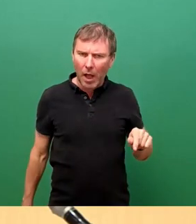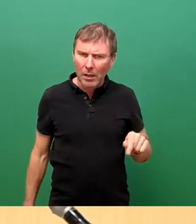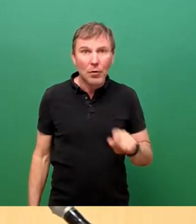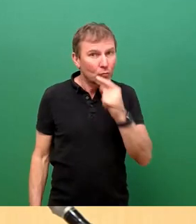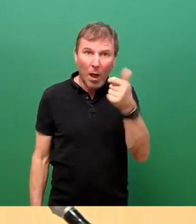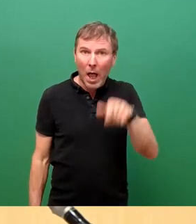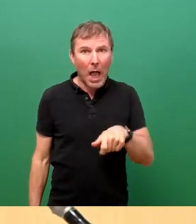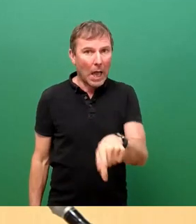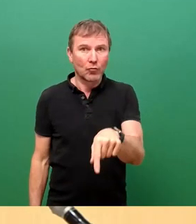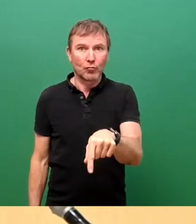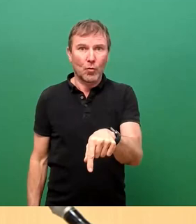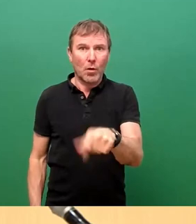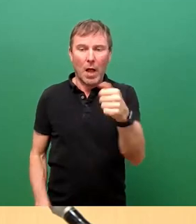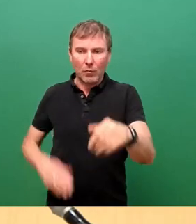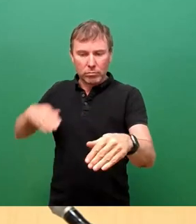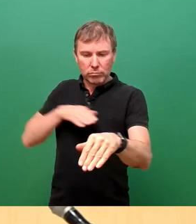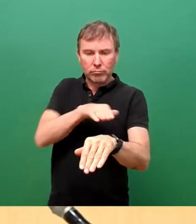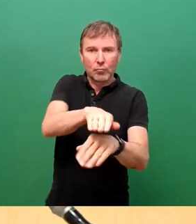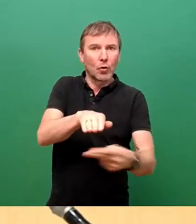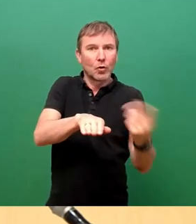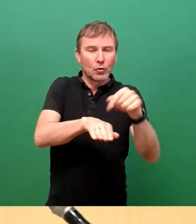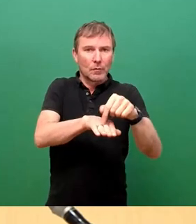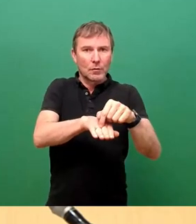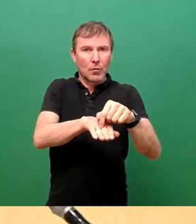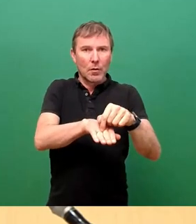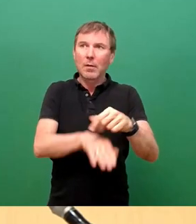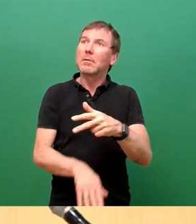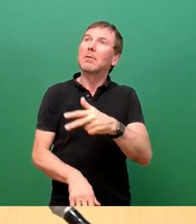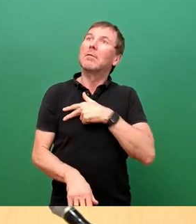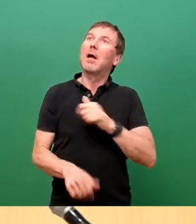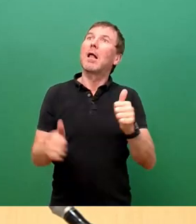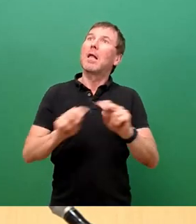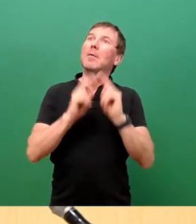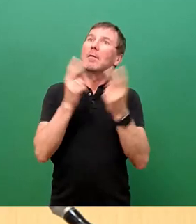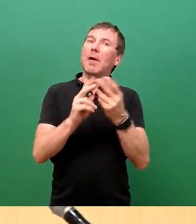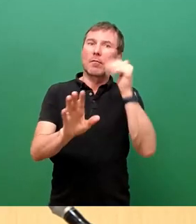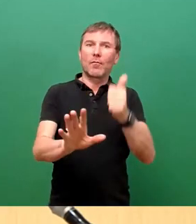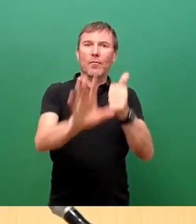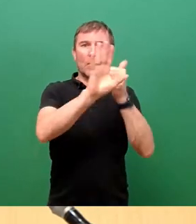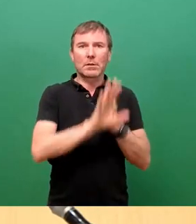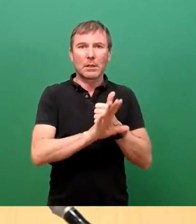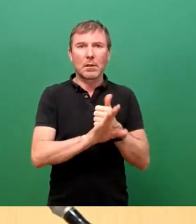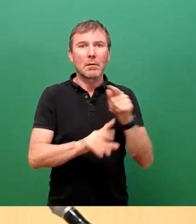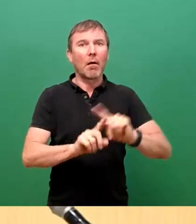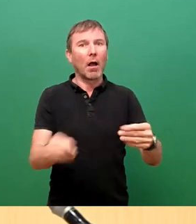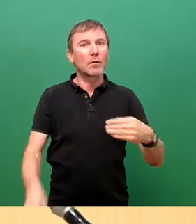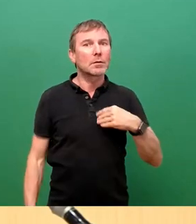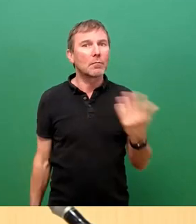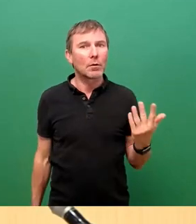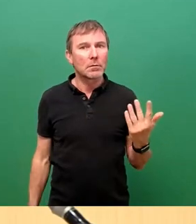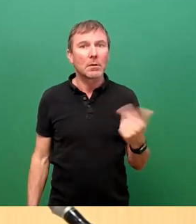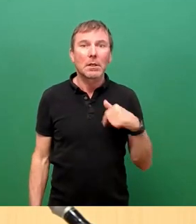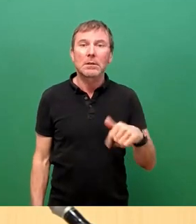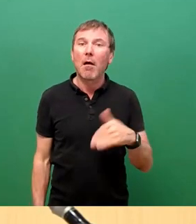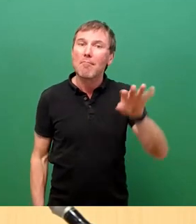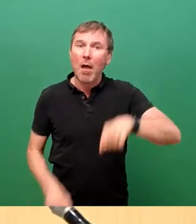kommen die Autofahrer drüber. Und die Lebenswirklichkeit ist ja im Vergleich von vor sechs Jahren an einer Stelle auch anders geworden. Wir haben viel mehr Radverkehr.